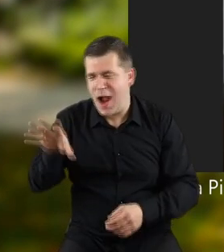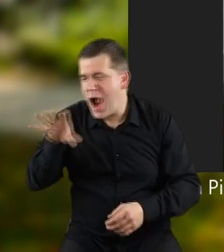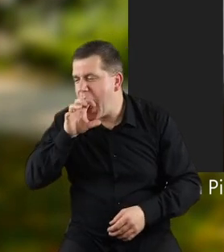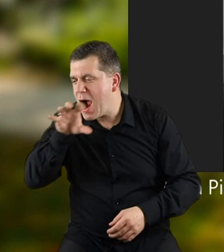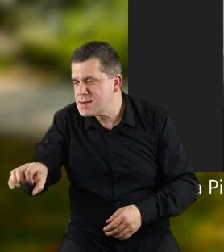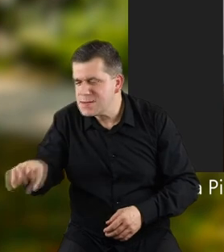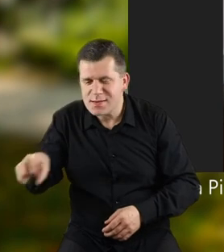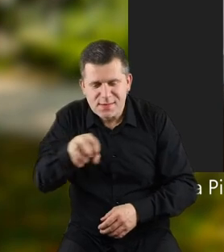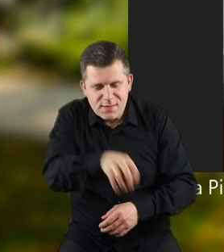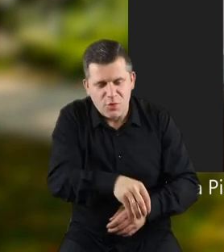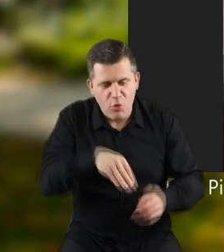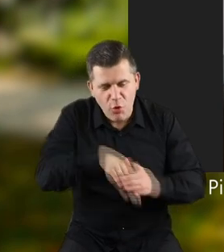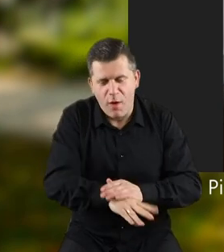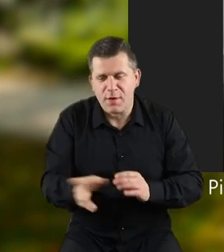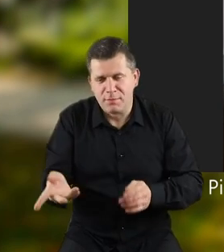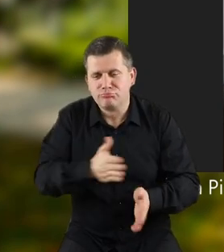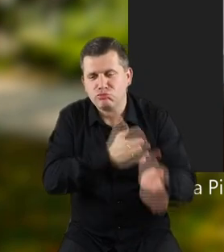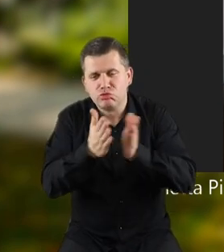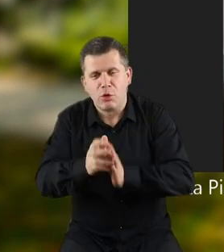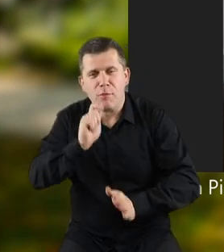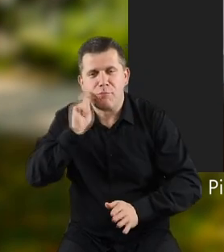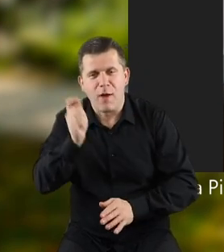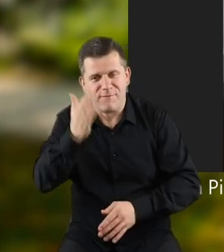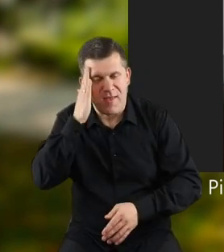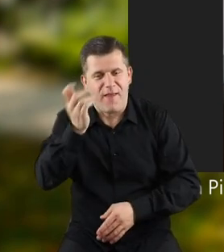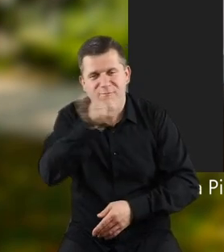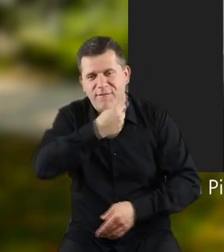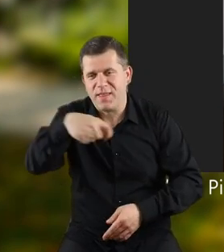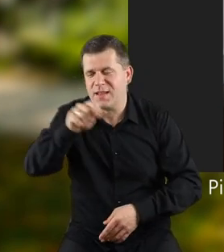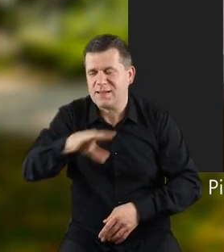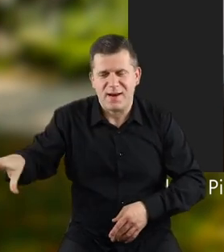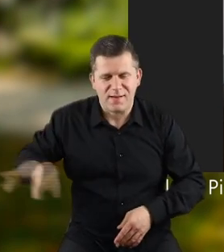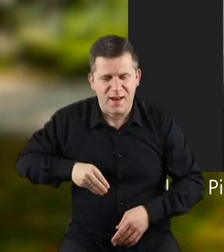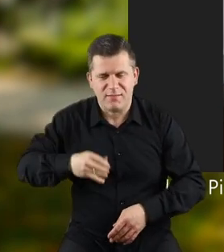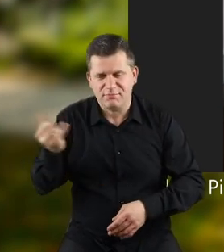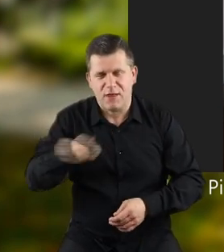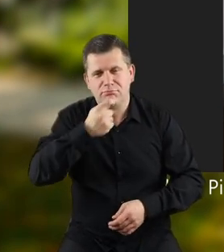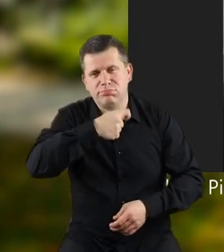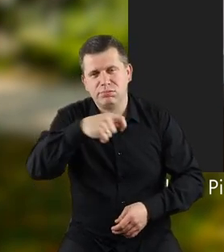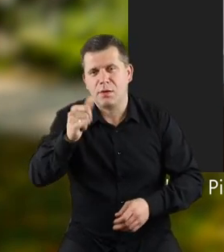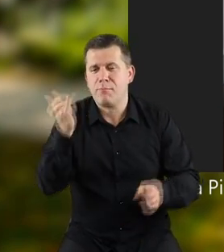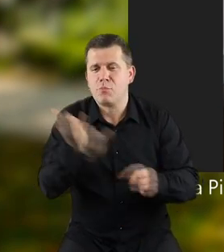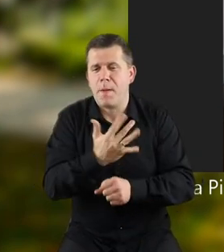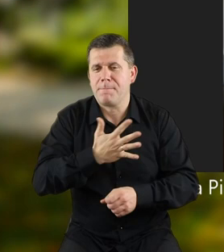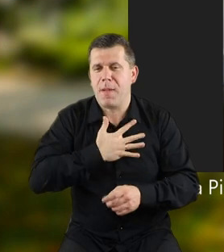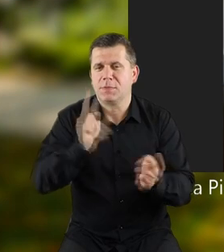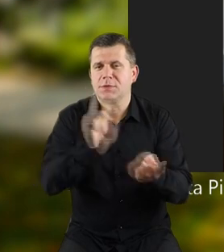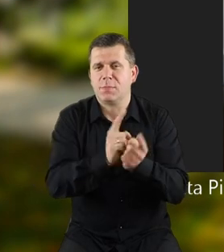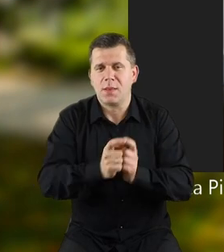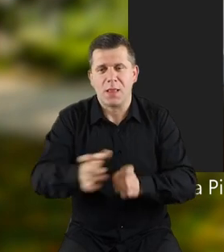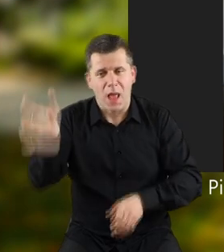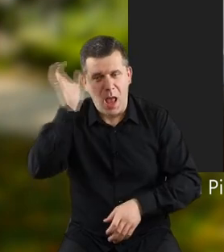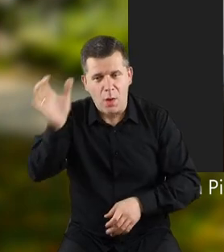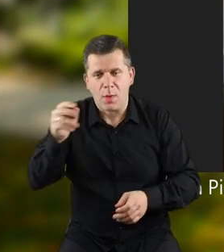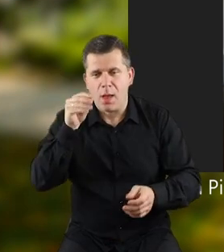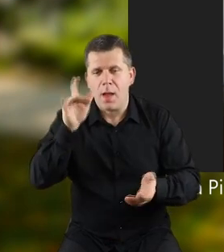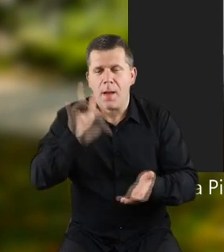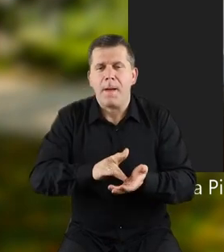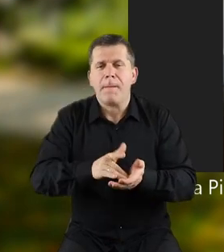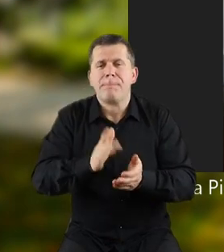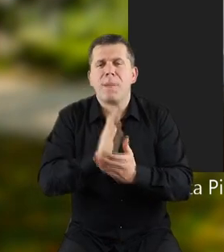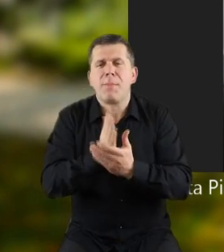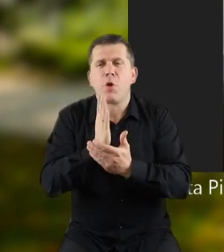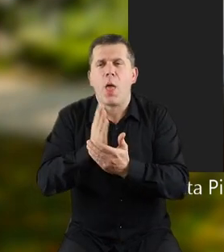Ona też szykuje się w podróż, więc ona już wie, wyjeżdża, bo wszędzie z nami jeździ. W piątek mam spotkanie autorskie w